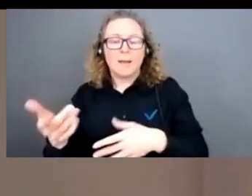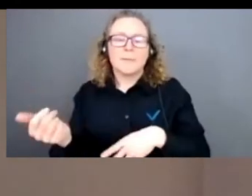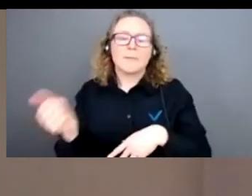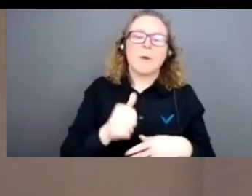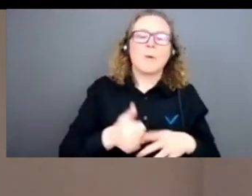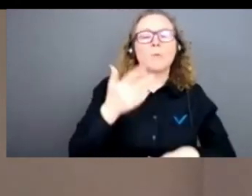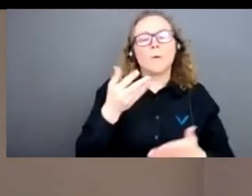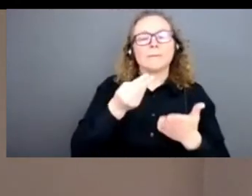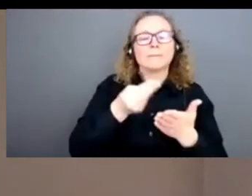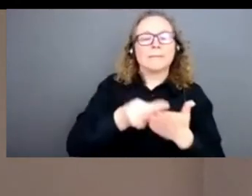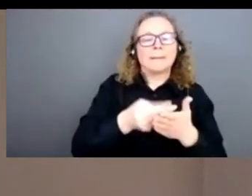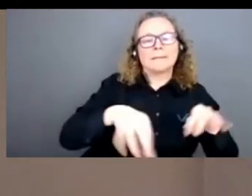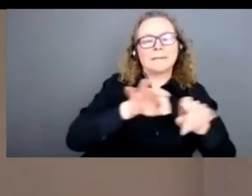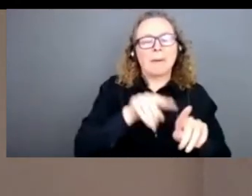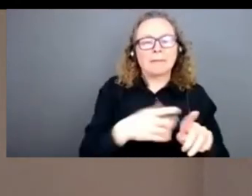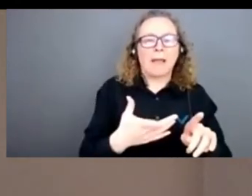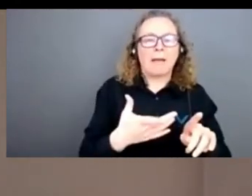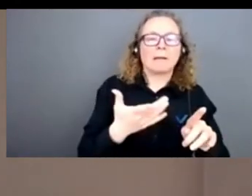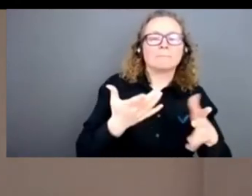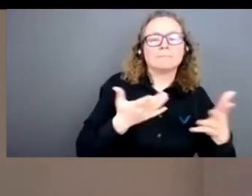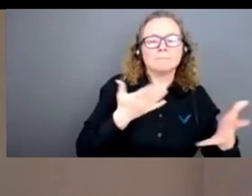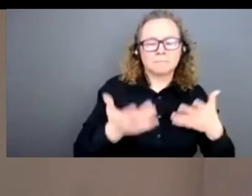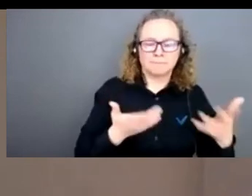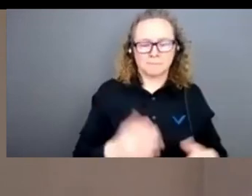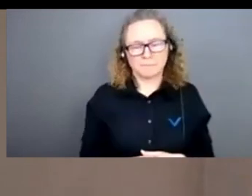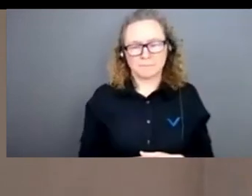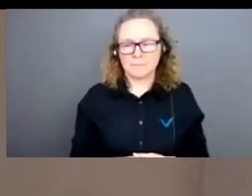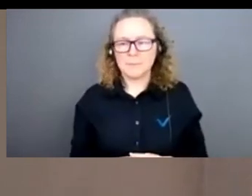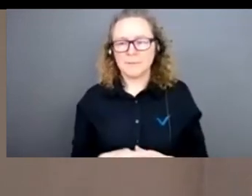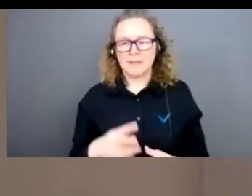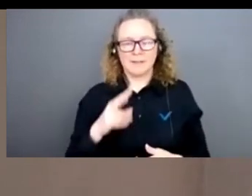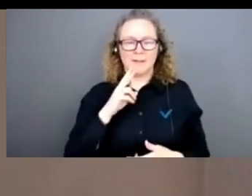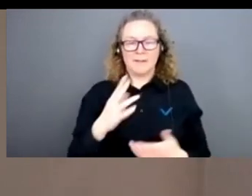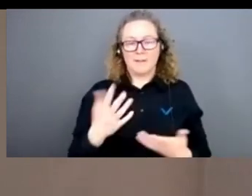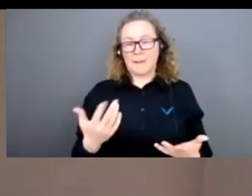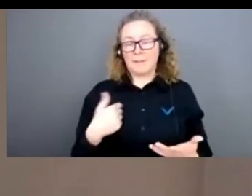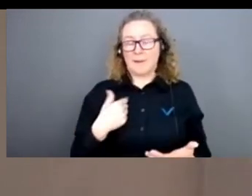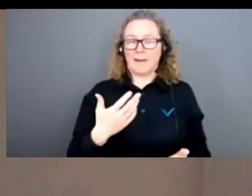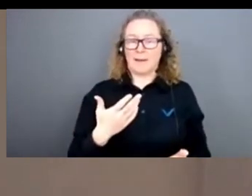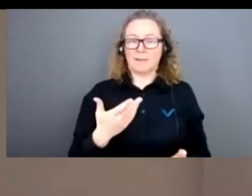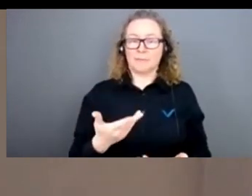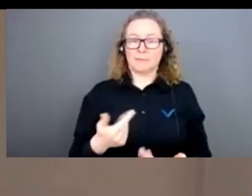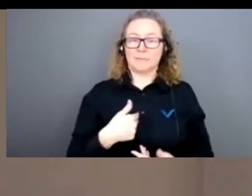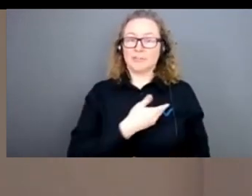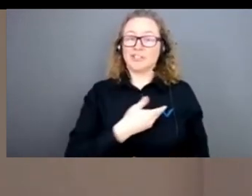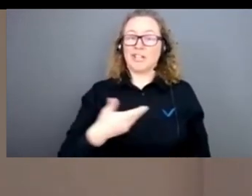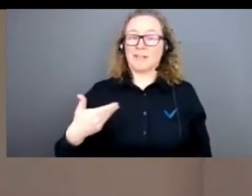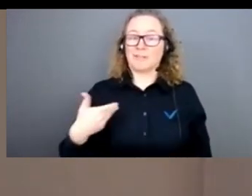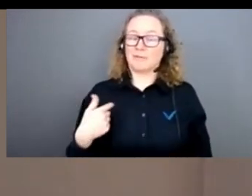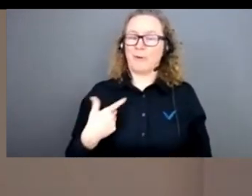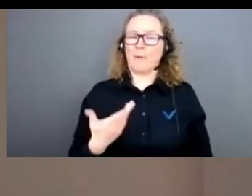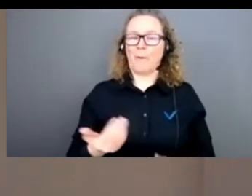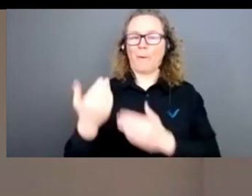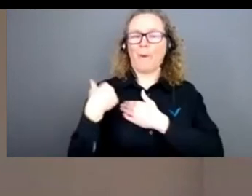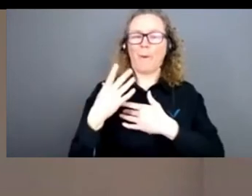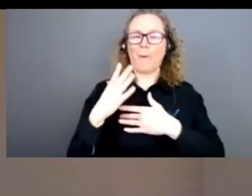les animaux. Donc voilà, j'ai vraiment beaucoup de chance d'avoir pu coordonner ce livre. Ça m'a